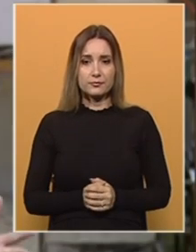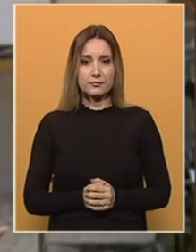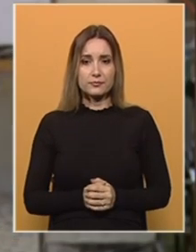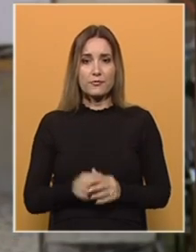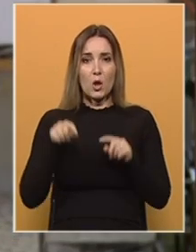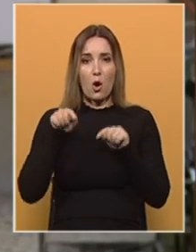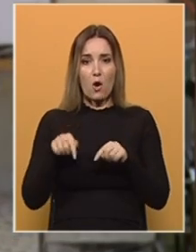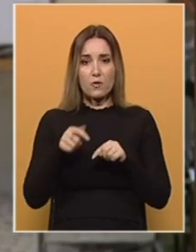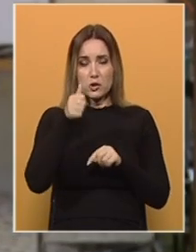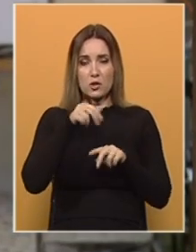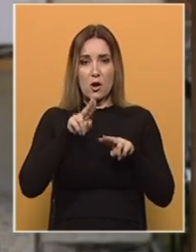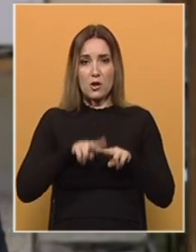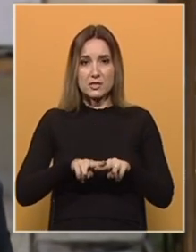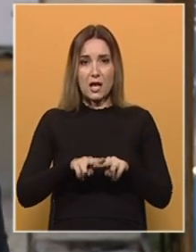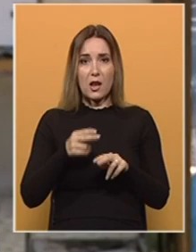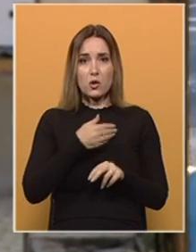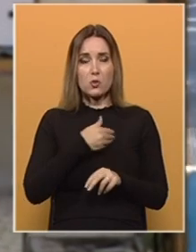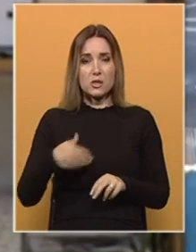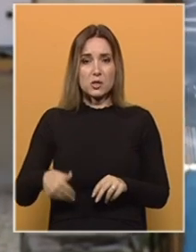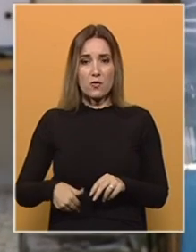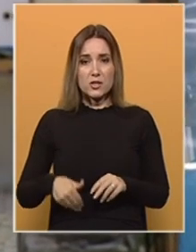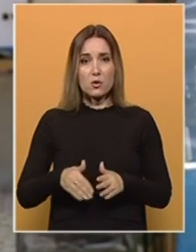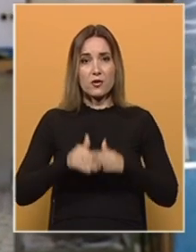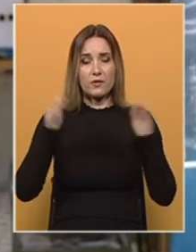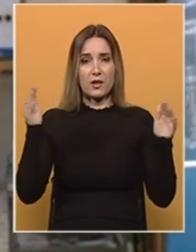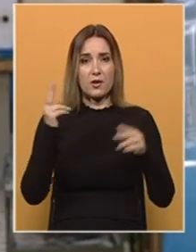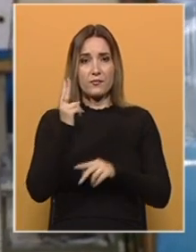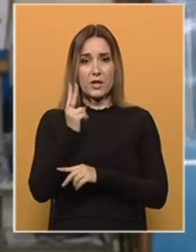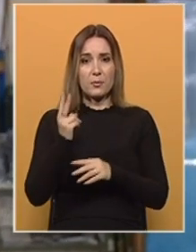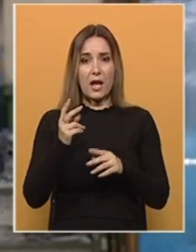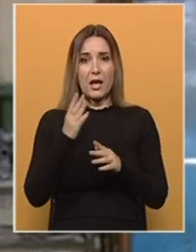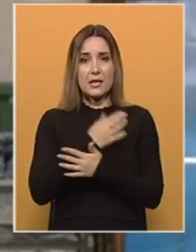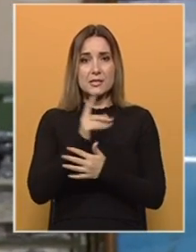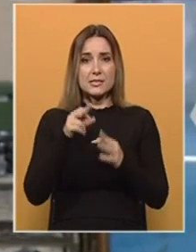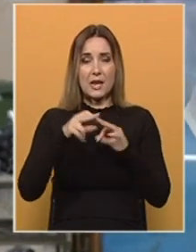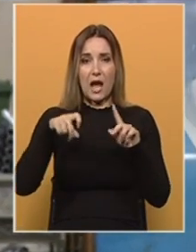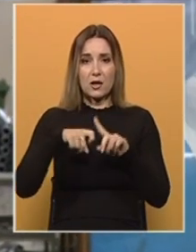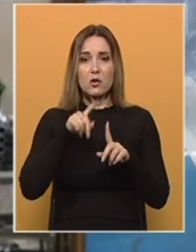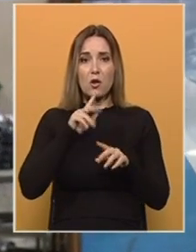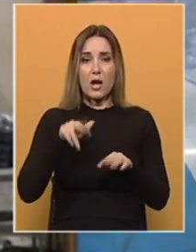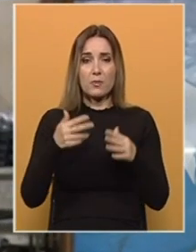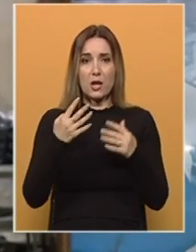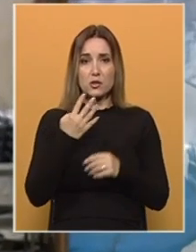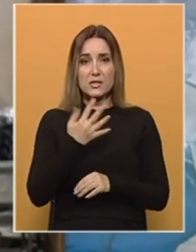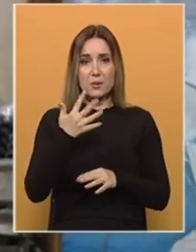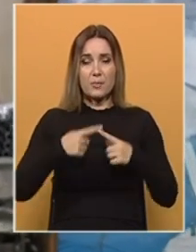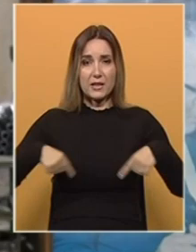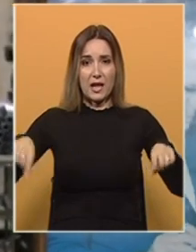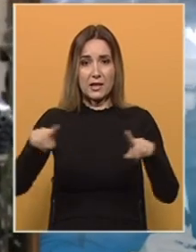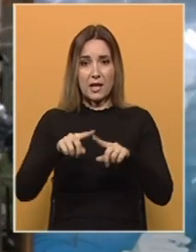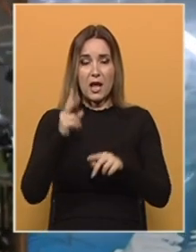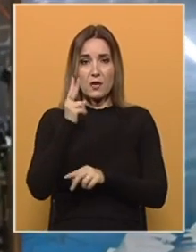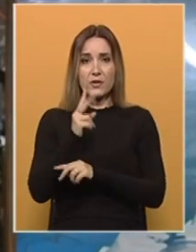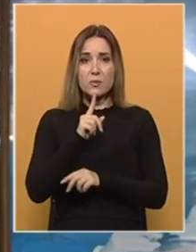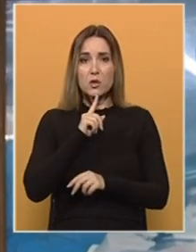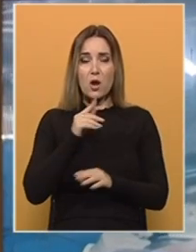Ovo je ono što je ostalo od jugoslovenskog giganta firme Zdrak. Firme koja se prostirala na 45 hektara. Firme